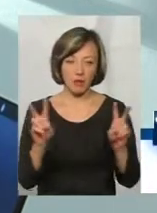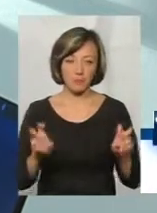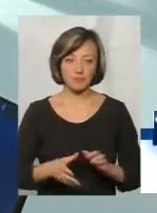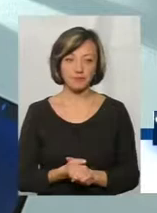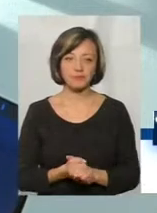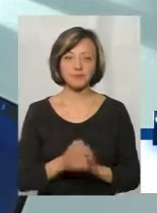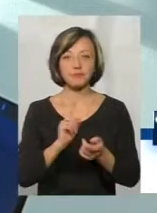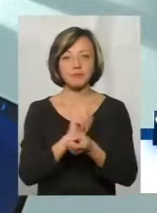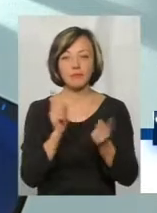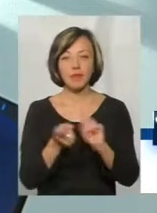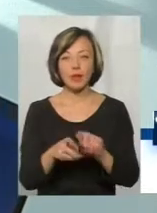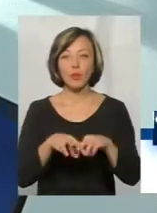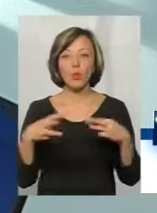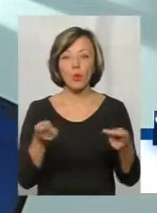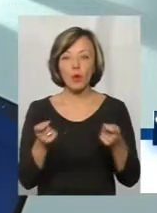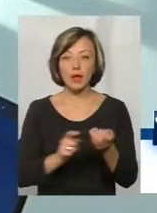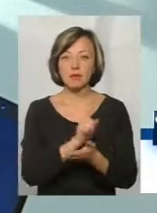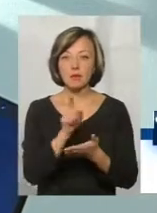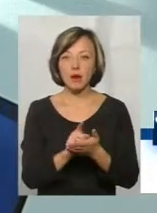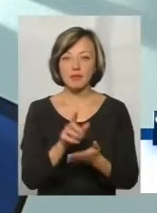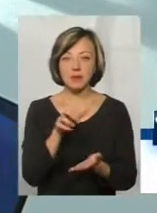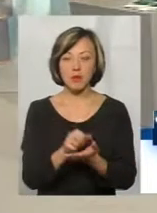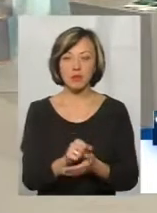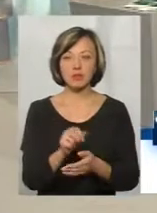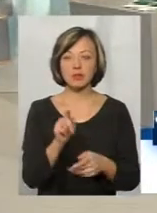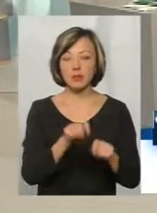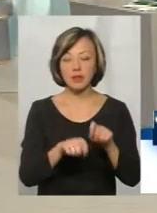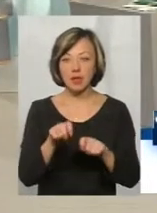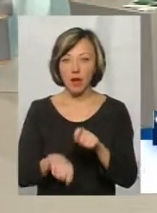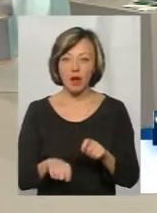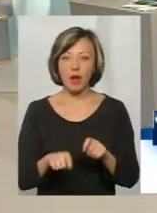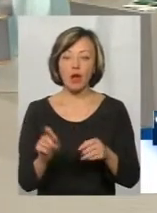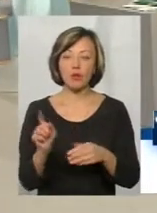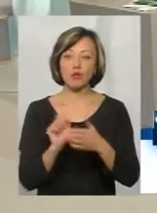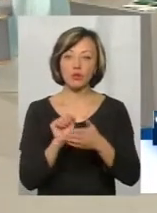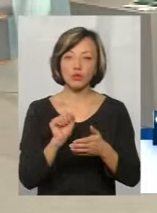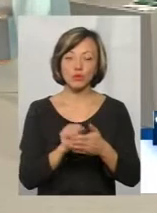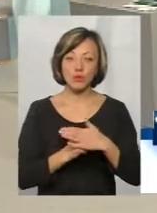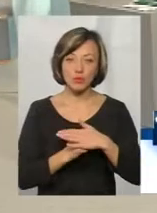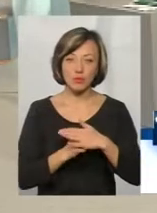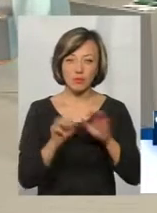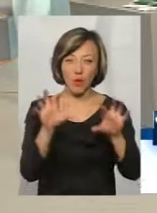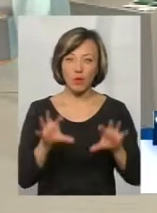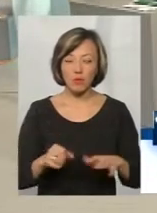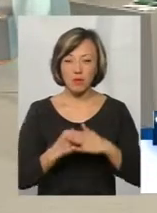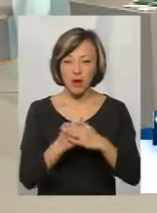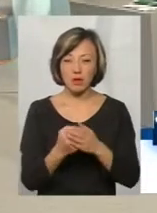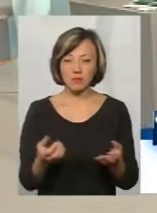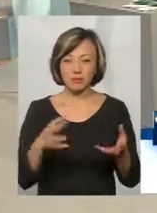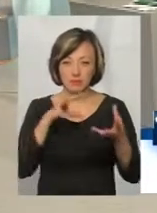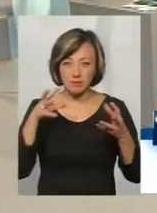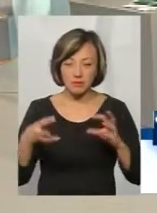Натомість уряд мав би займатися тим, щоб промоніторити чинну нормативну базу, звести її до якогось єдиного знаменника, на